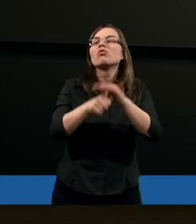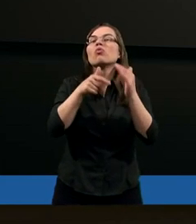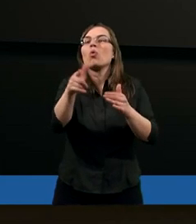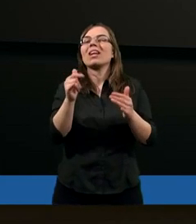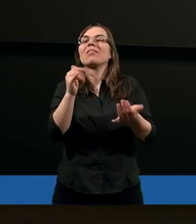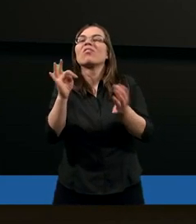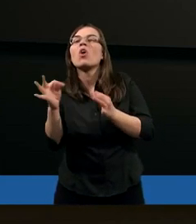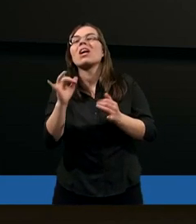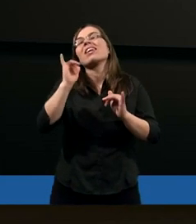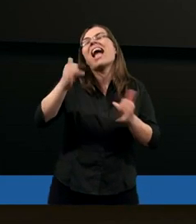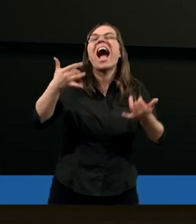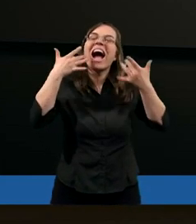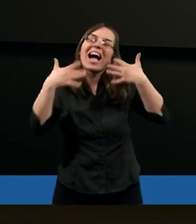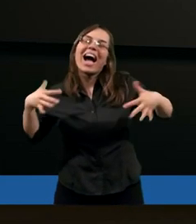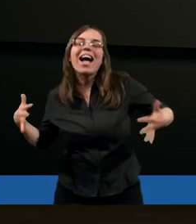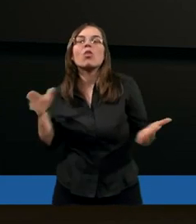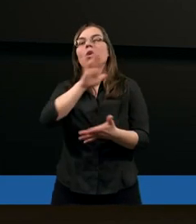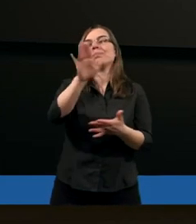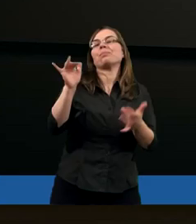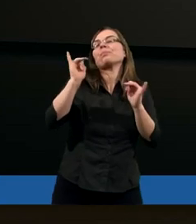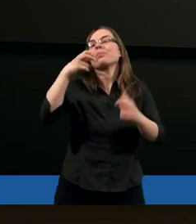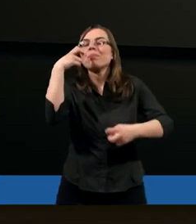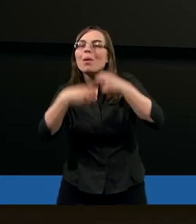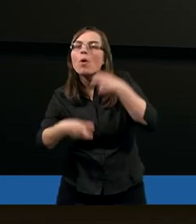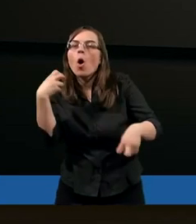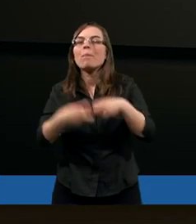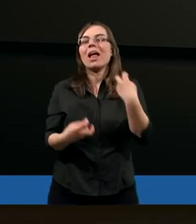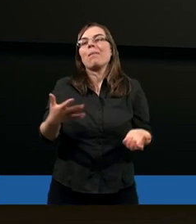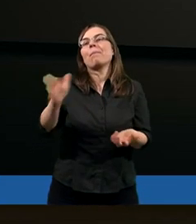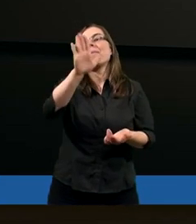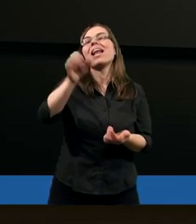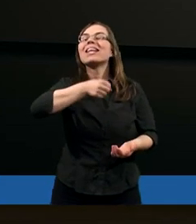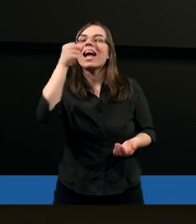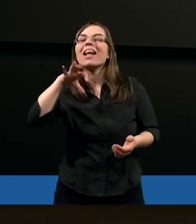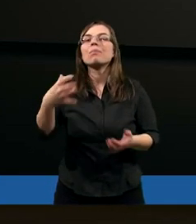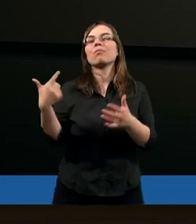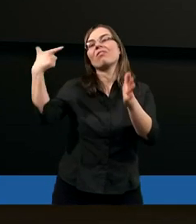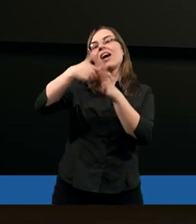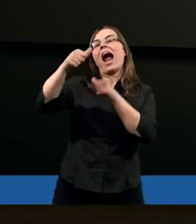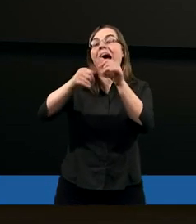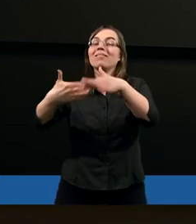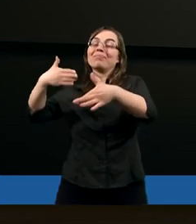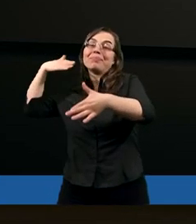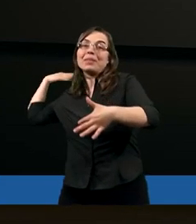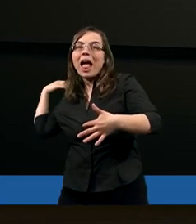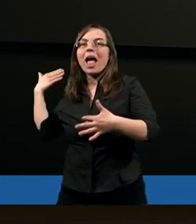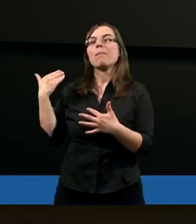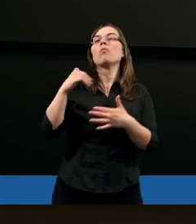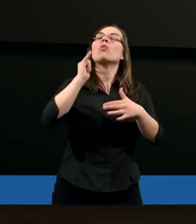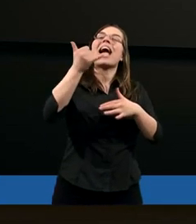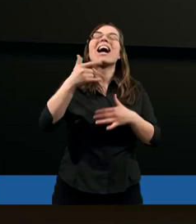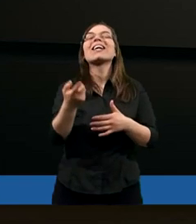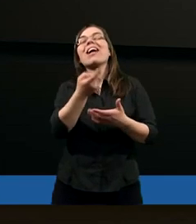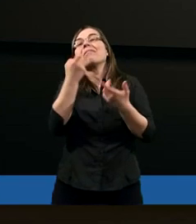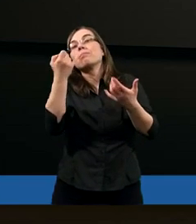Jak sądzicie, jakie radości, jakie problemy mieli starsi zboru dwa tysiące lat temu? Jakie wyzwania?